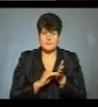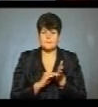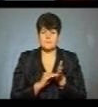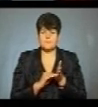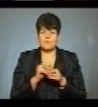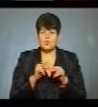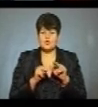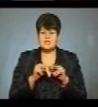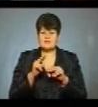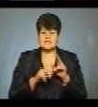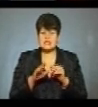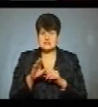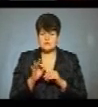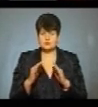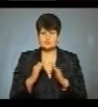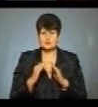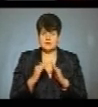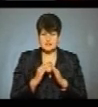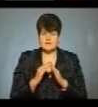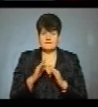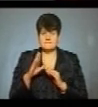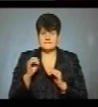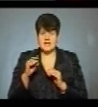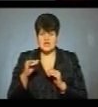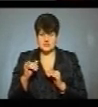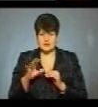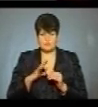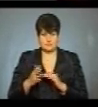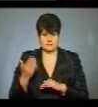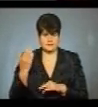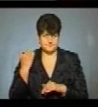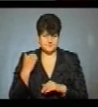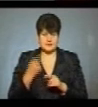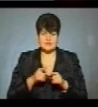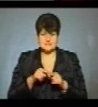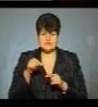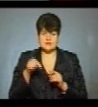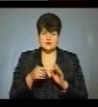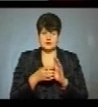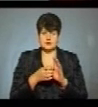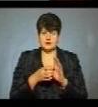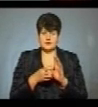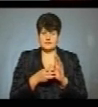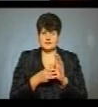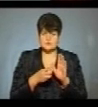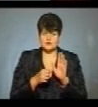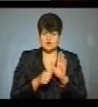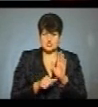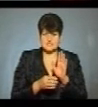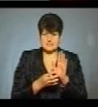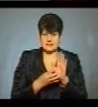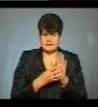будівлі і ратуші, вежі, яка була перед тим, тобто це 1869